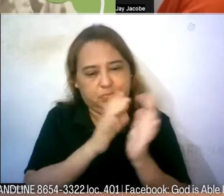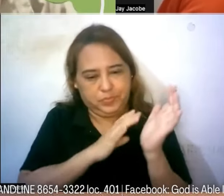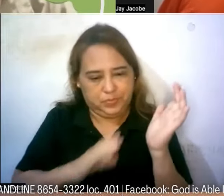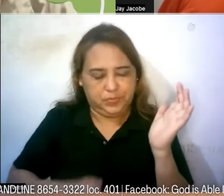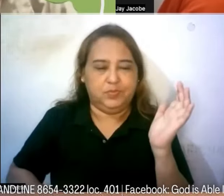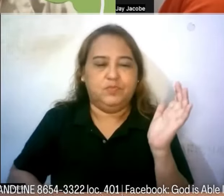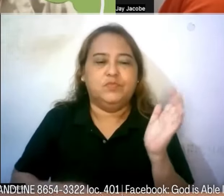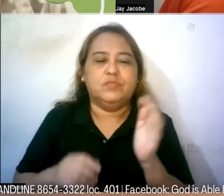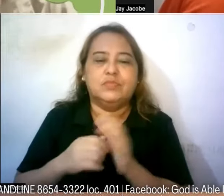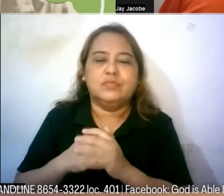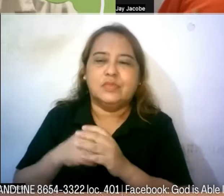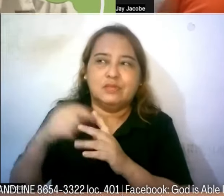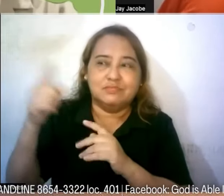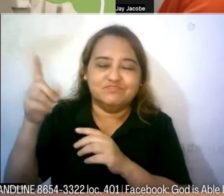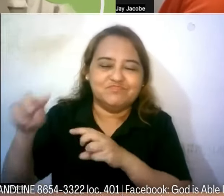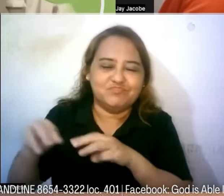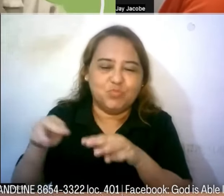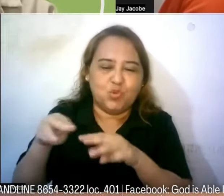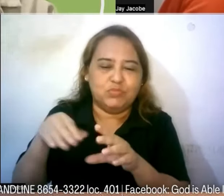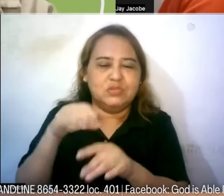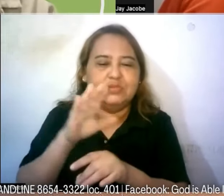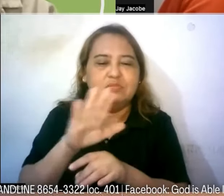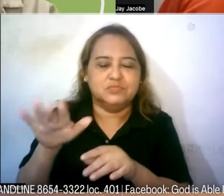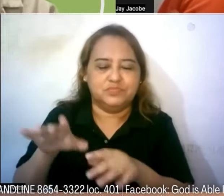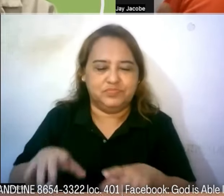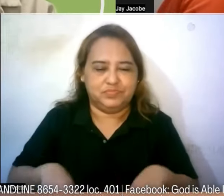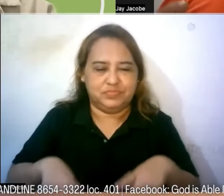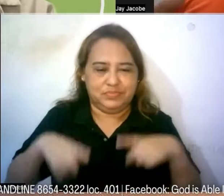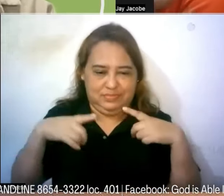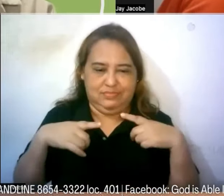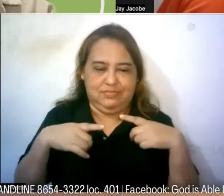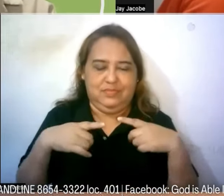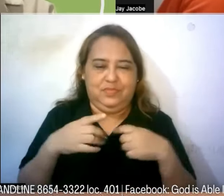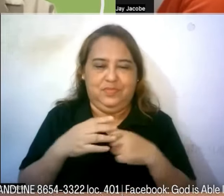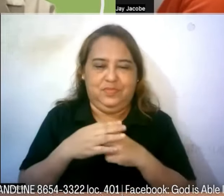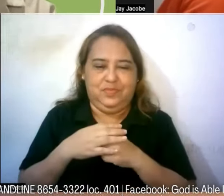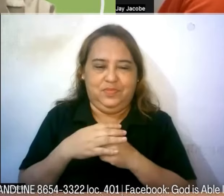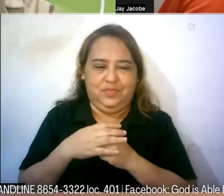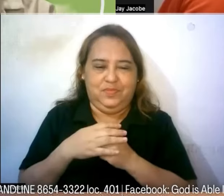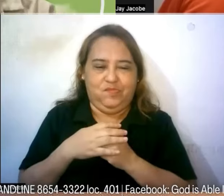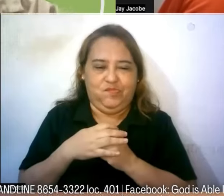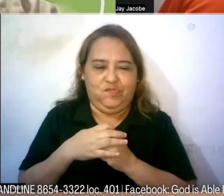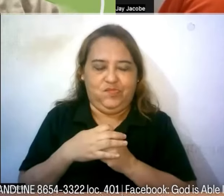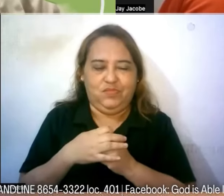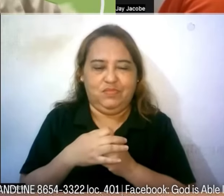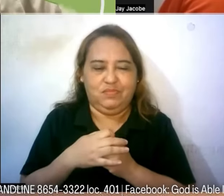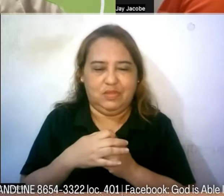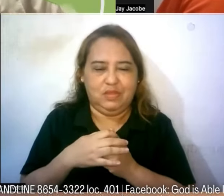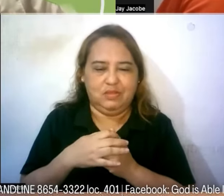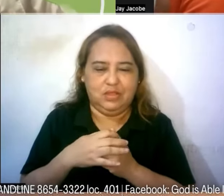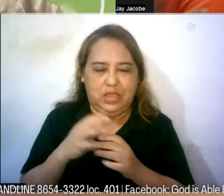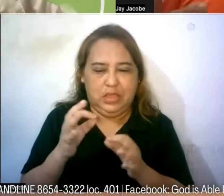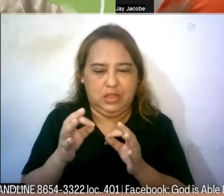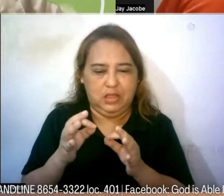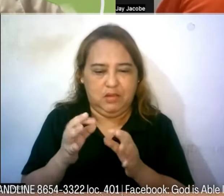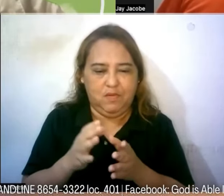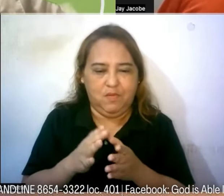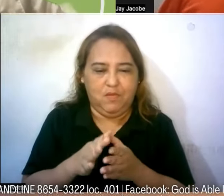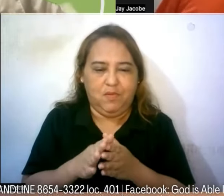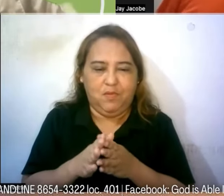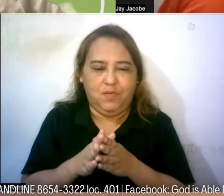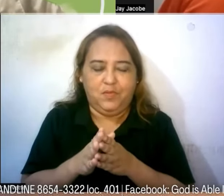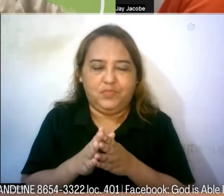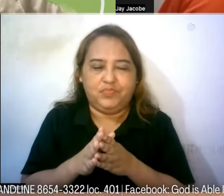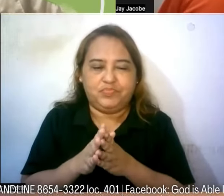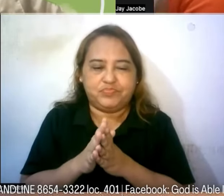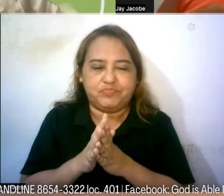ang gikilos sa buhay po natin and He will provide sa mga kapansanan na meron po ang mga mga